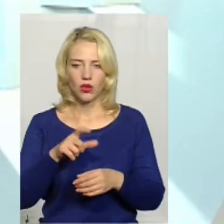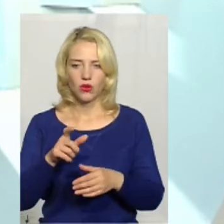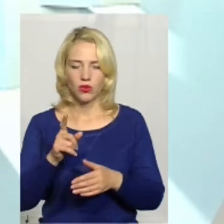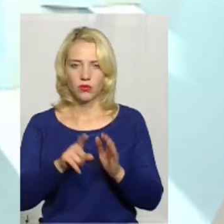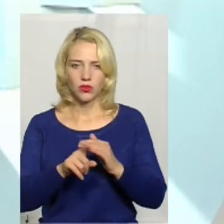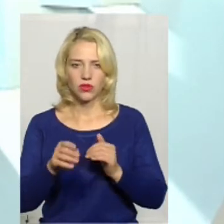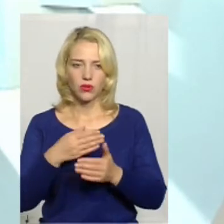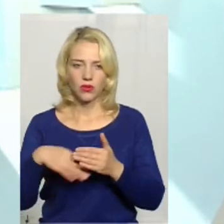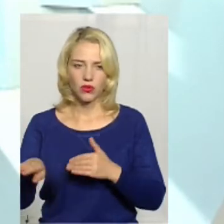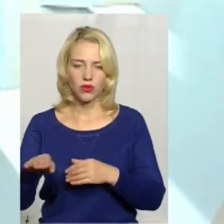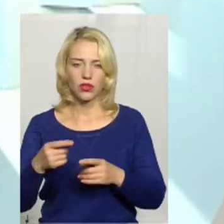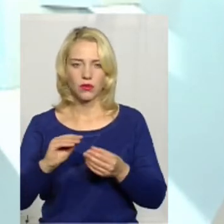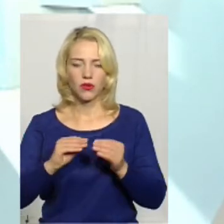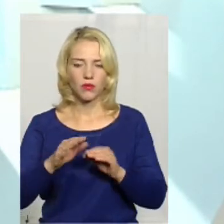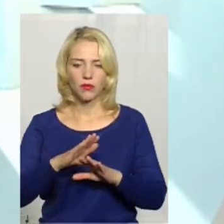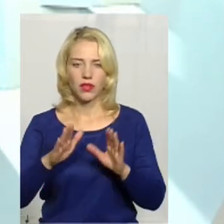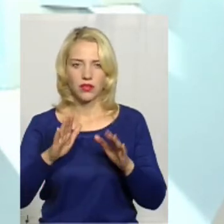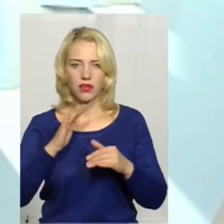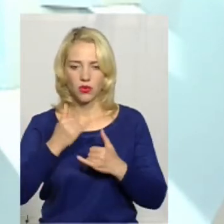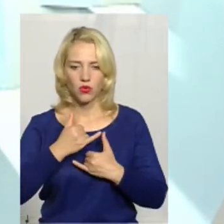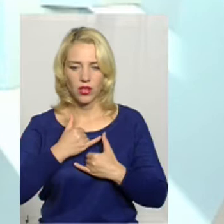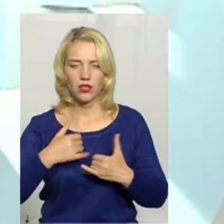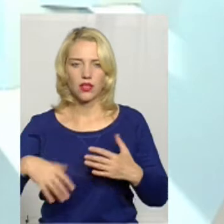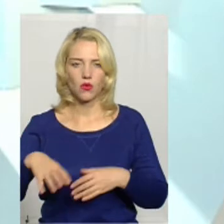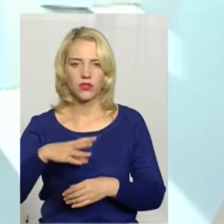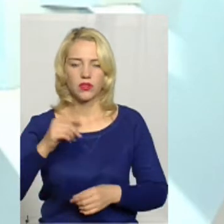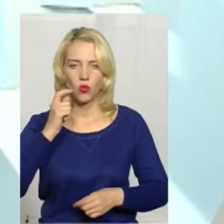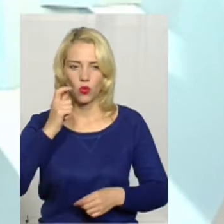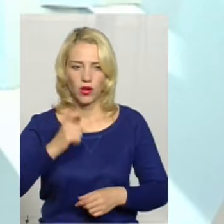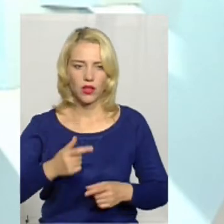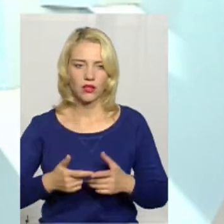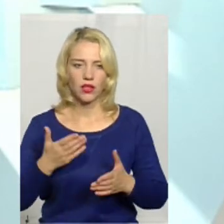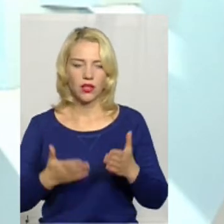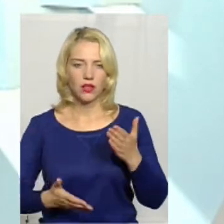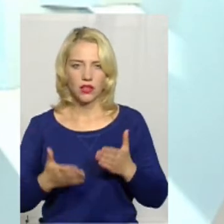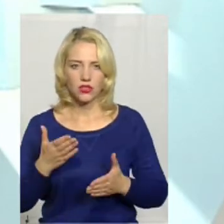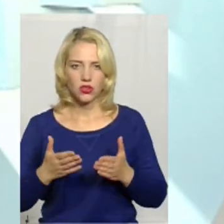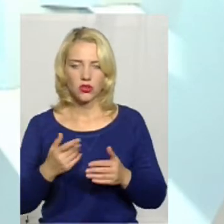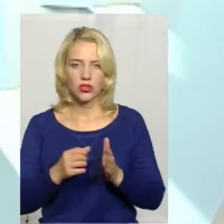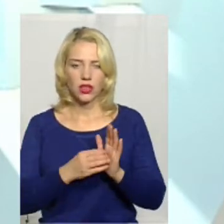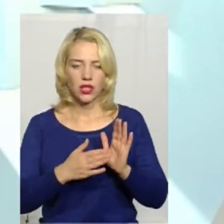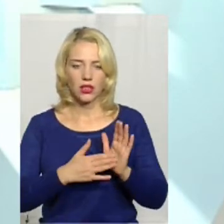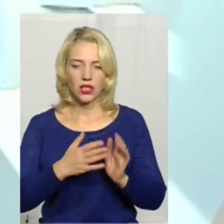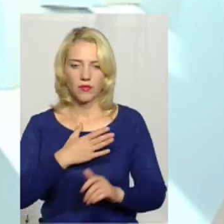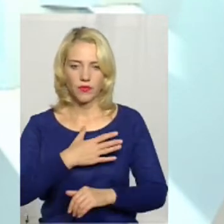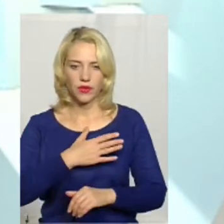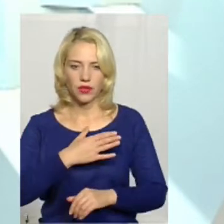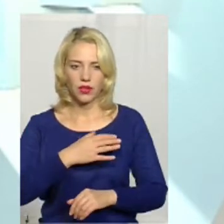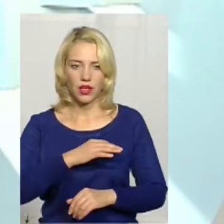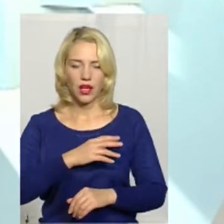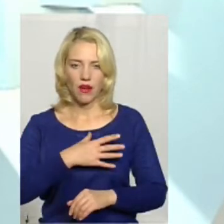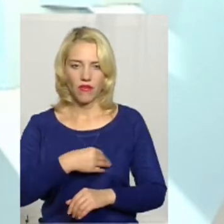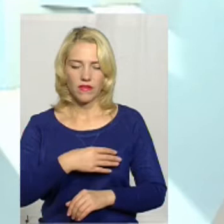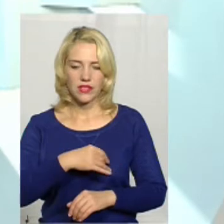проблема не тільки в нашій області, проблема по всій Україні. Якщо, за даними Львівська і Івано